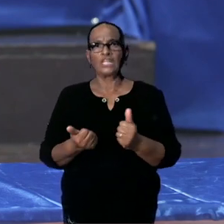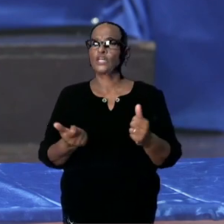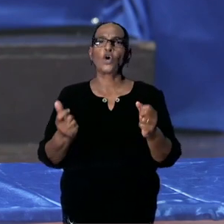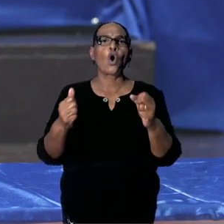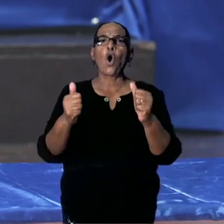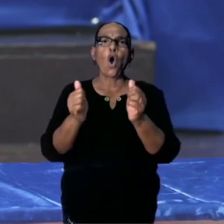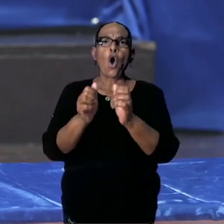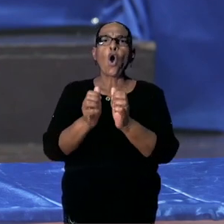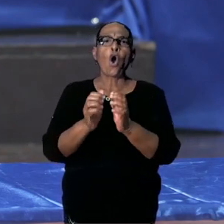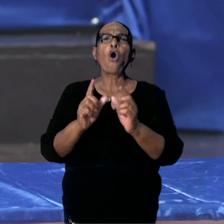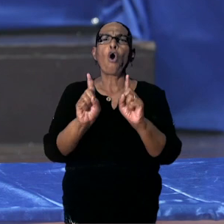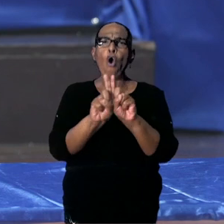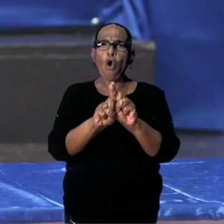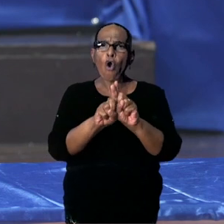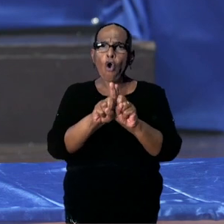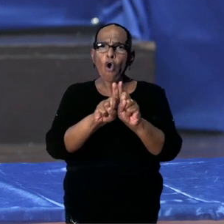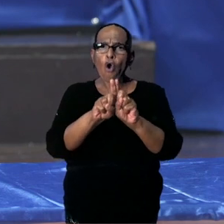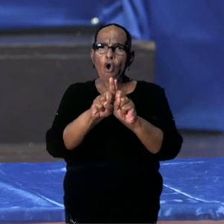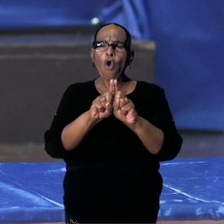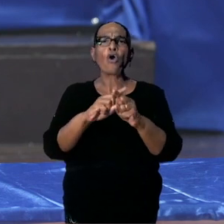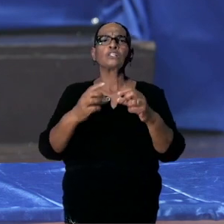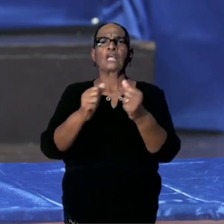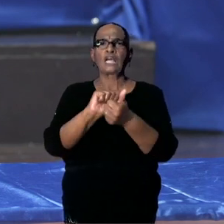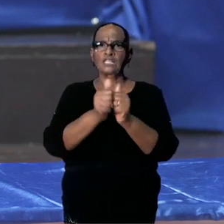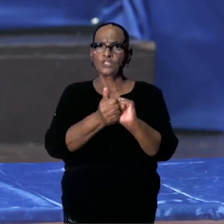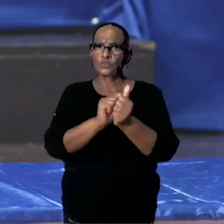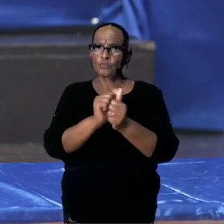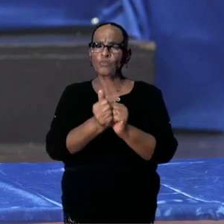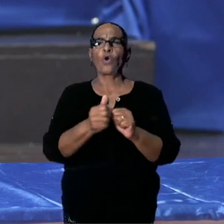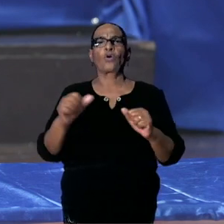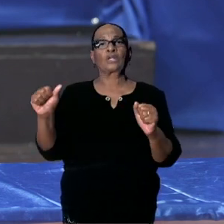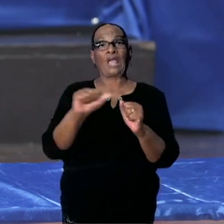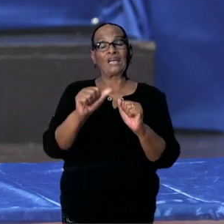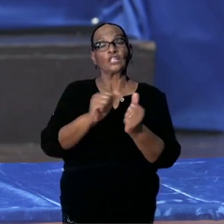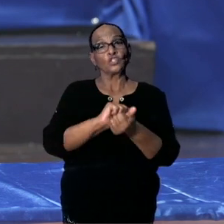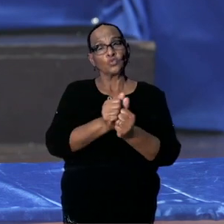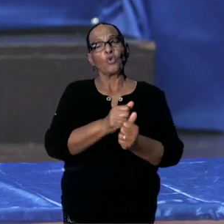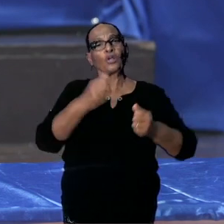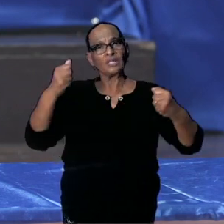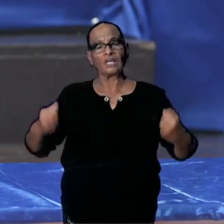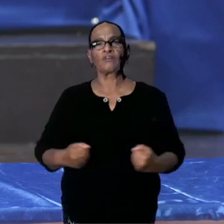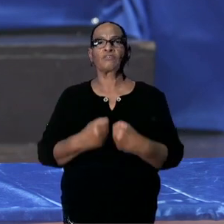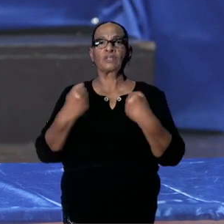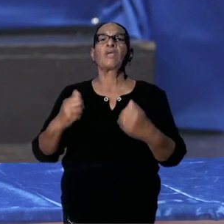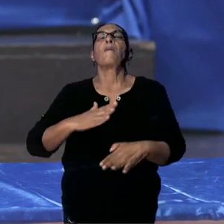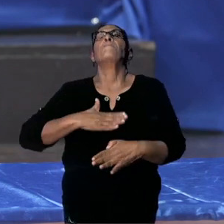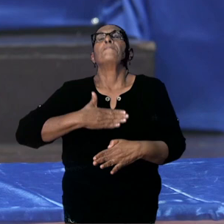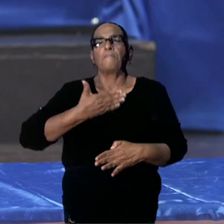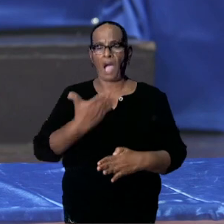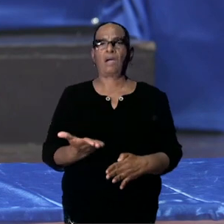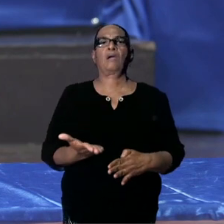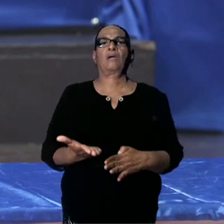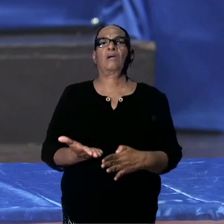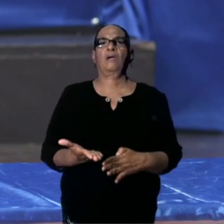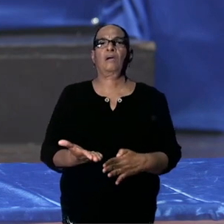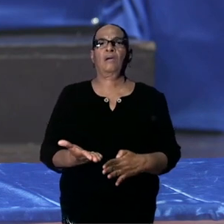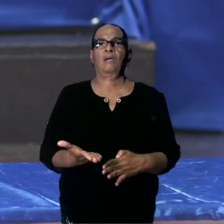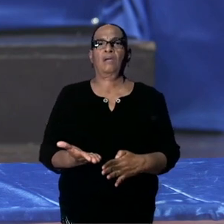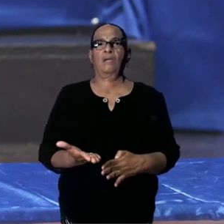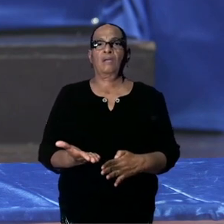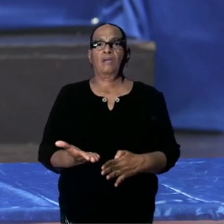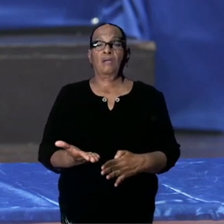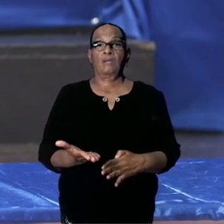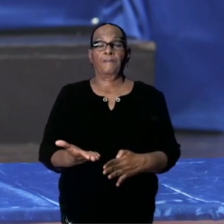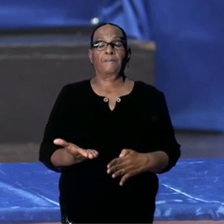-sporten met inbegrip van individuele sportactiviteiten zijn toegestaan. Dus non